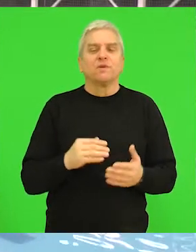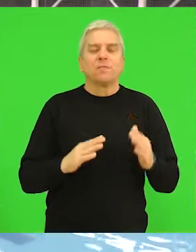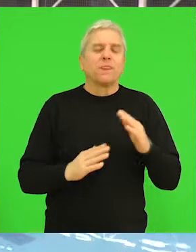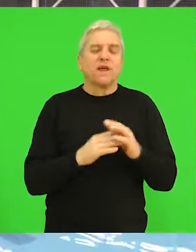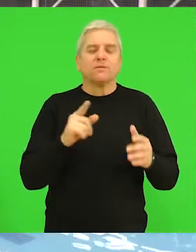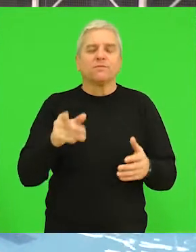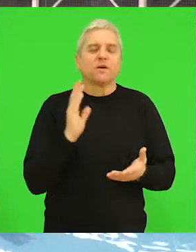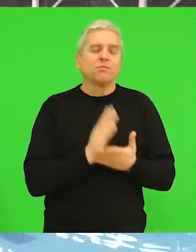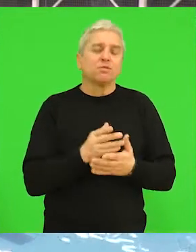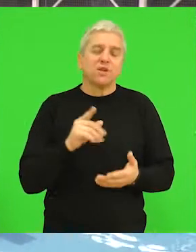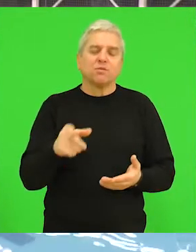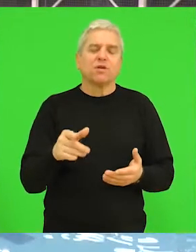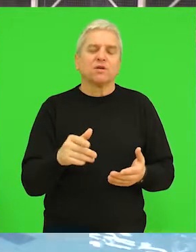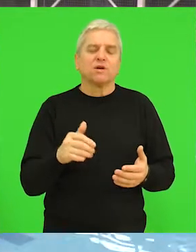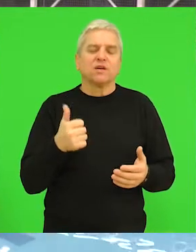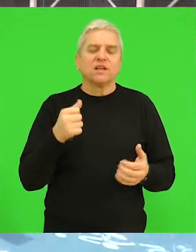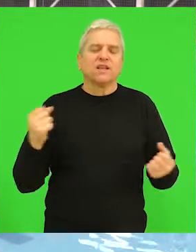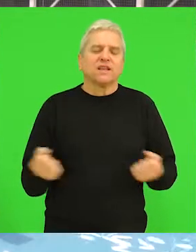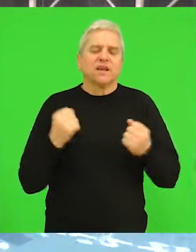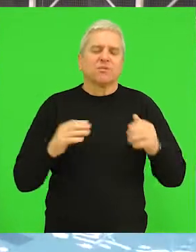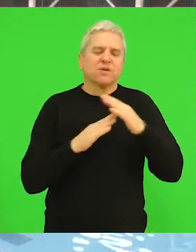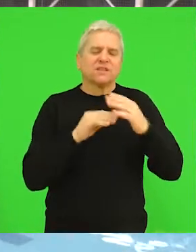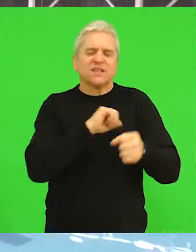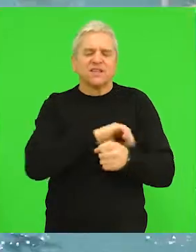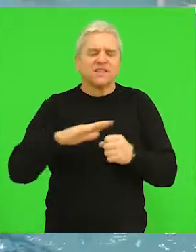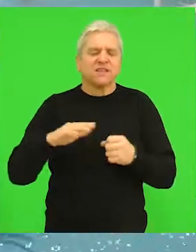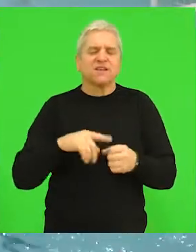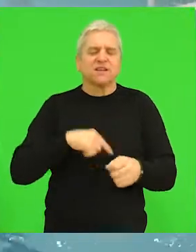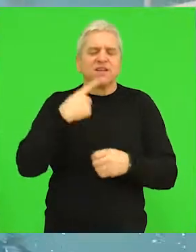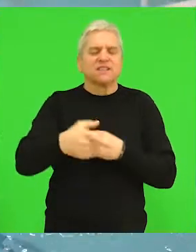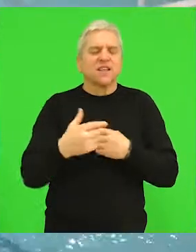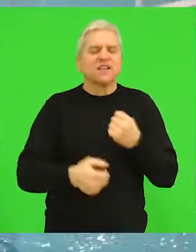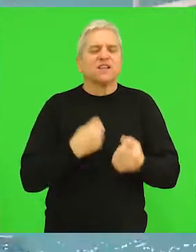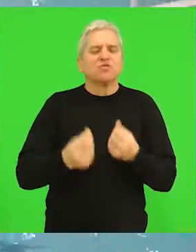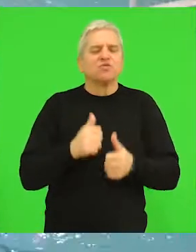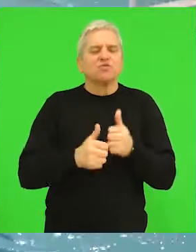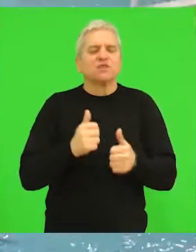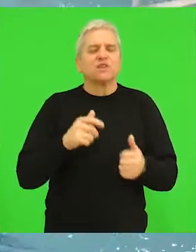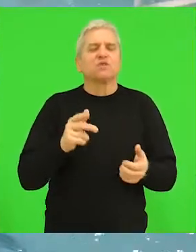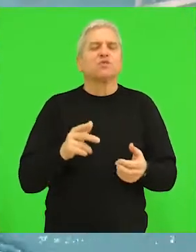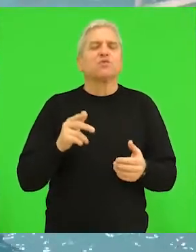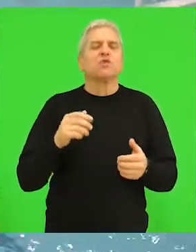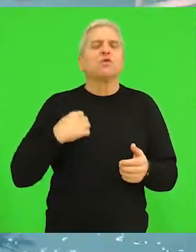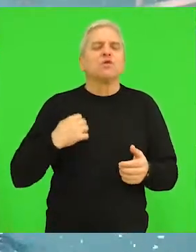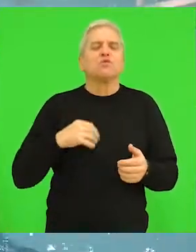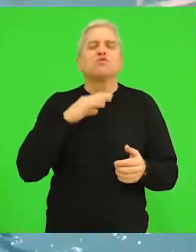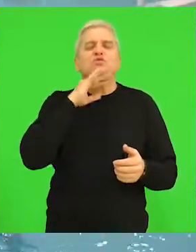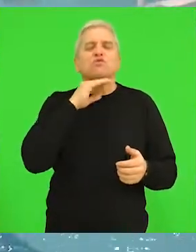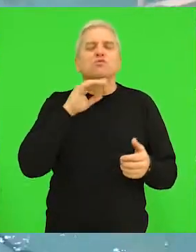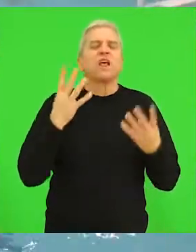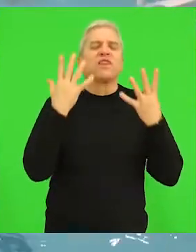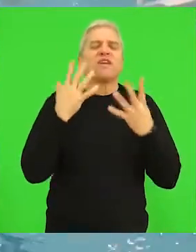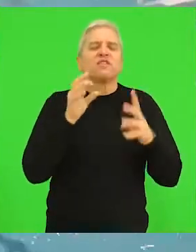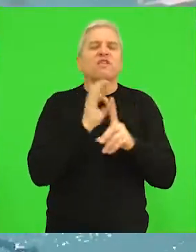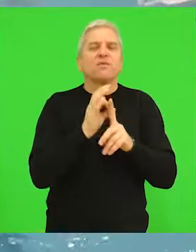generalno moramo da da držimo jedan tempo od celu utakmicu. Sljedeći meč Vatrpolisti Bečeja igraju u subotu 9.